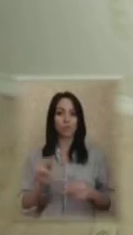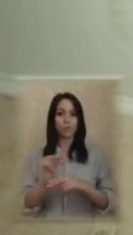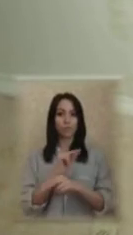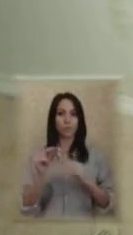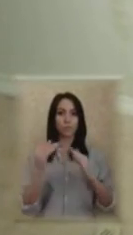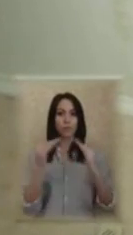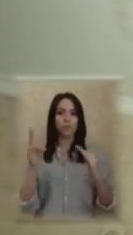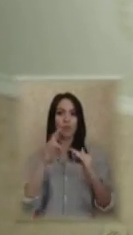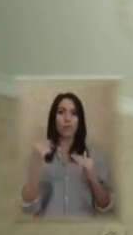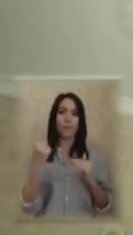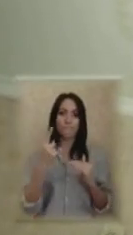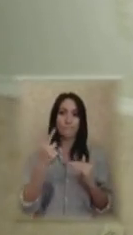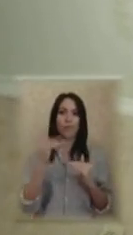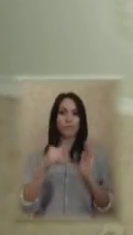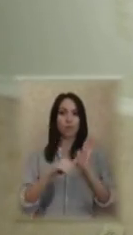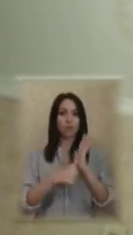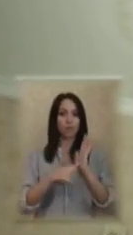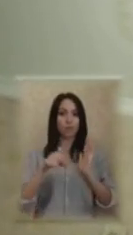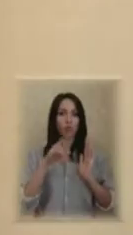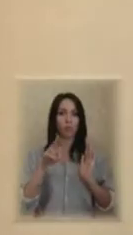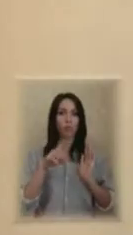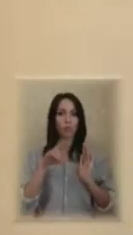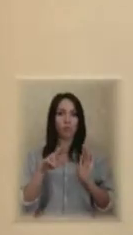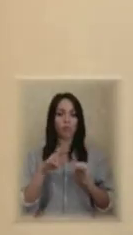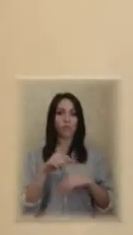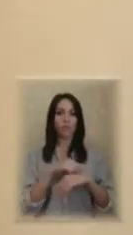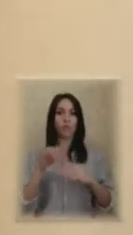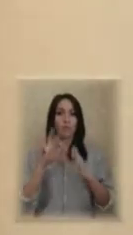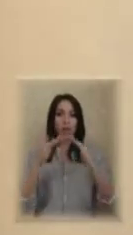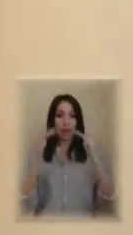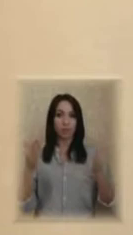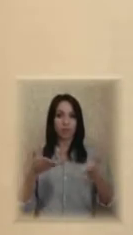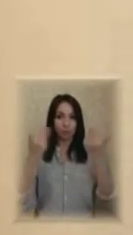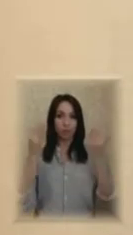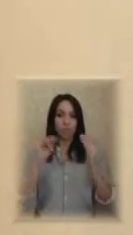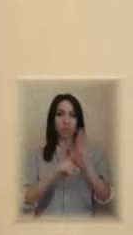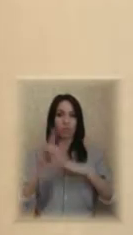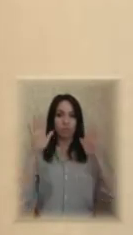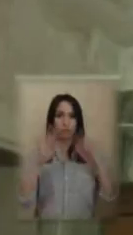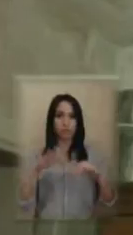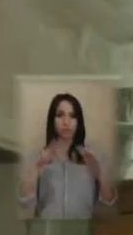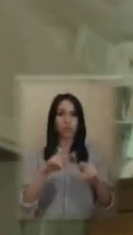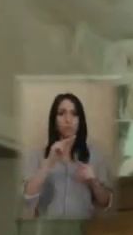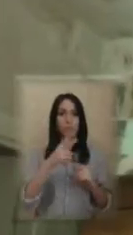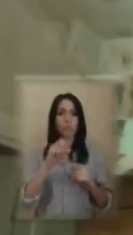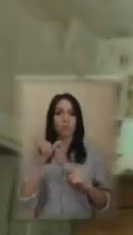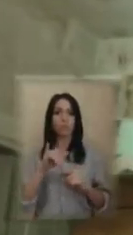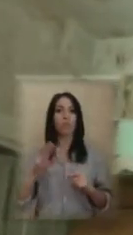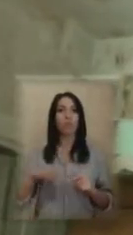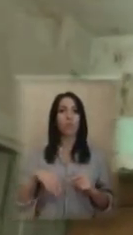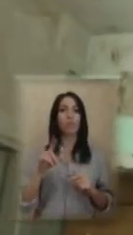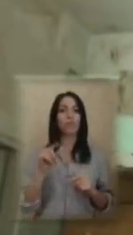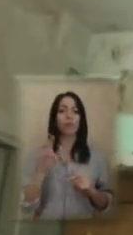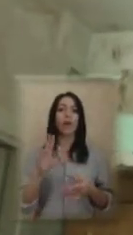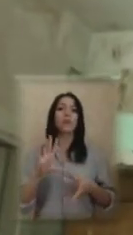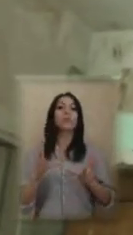Під час ремонтних робіт пішов дощ. Спершу вночі з п'ятниці на суботу, а потім злива у понеділок. Як результат, квартири